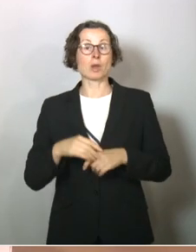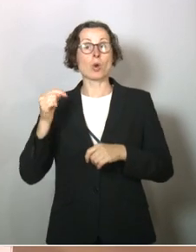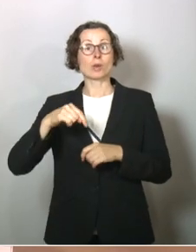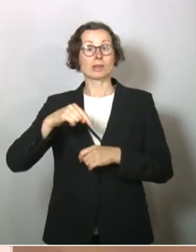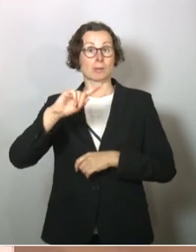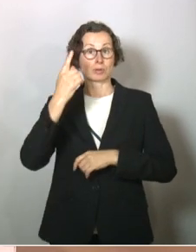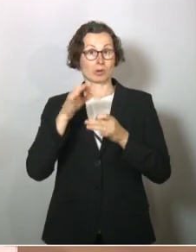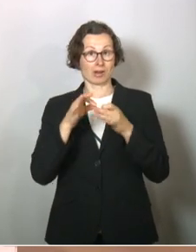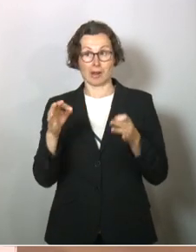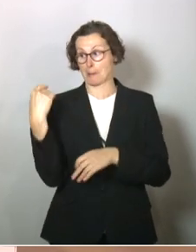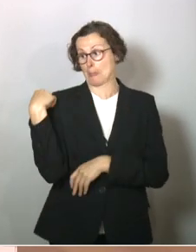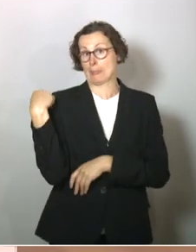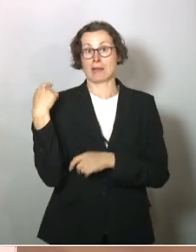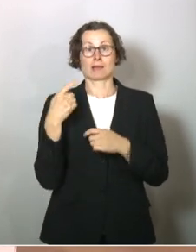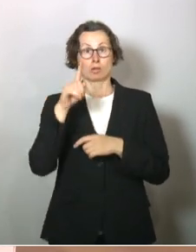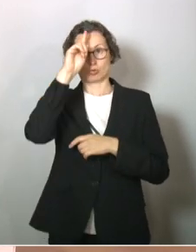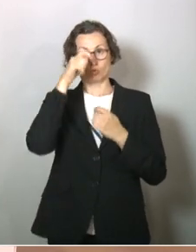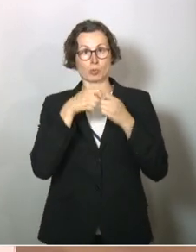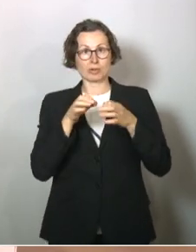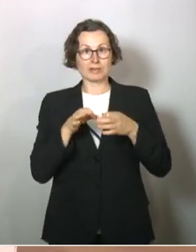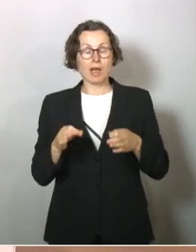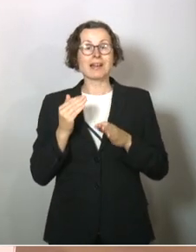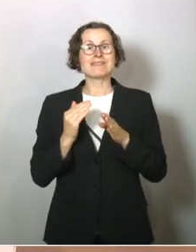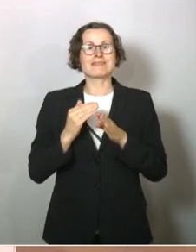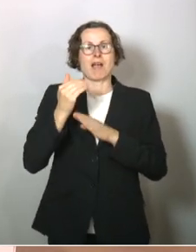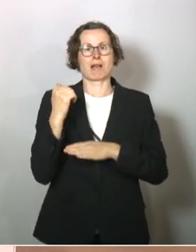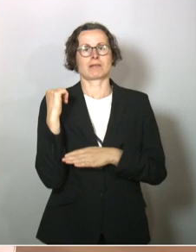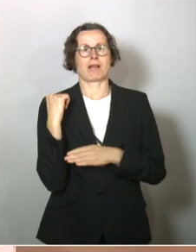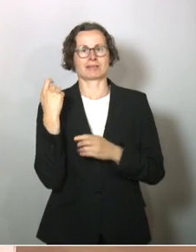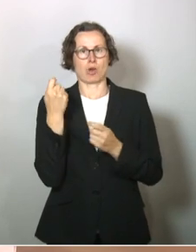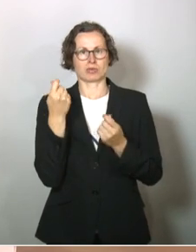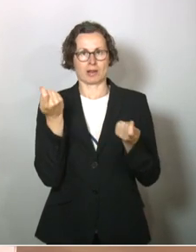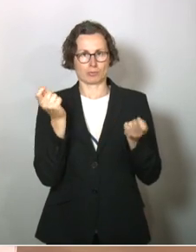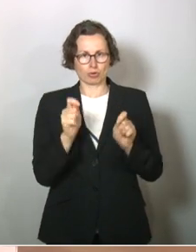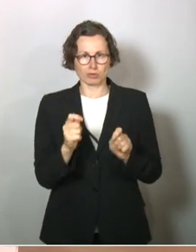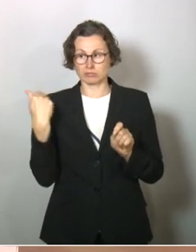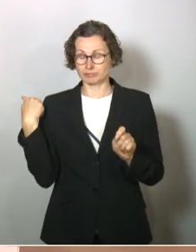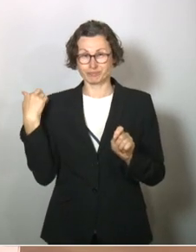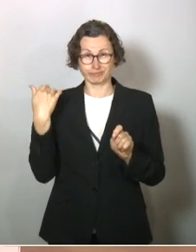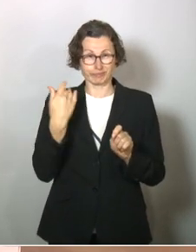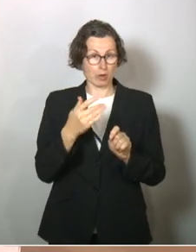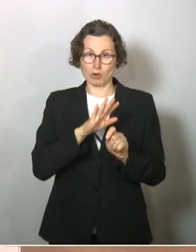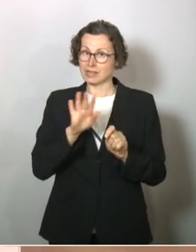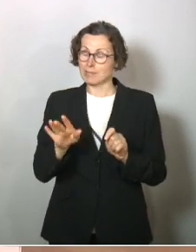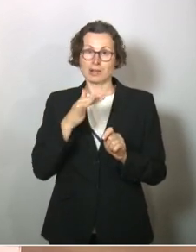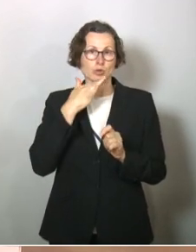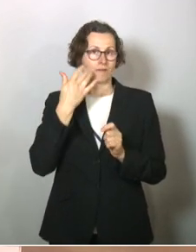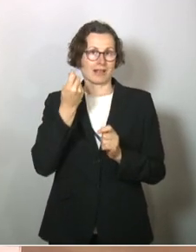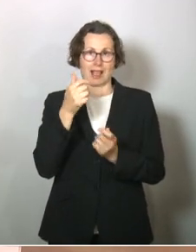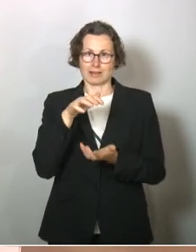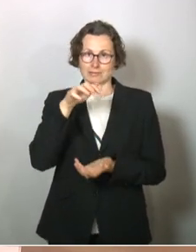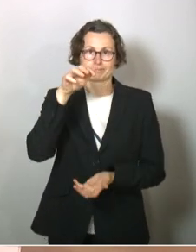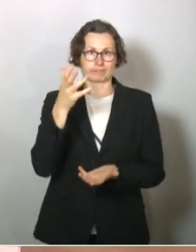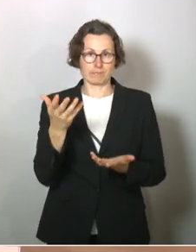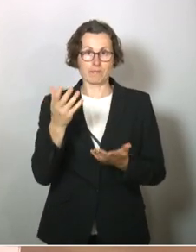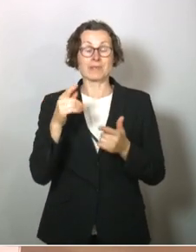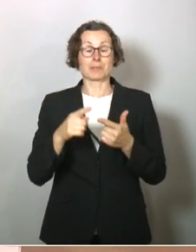heute. Wir haben eben im Deutschen Bundestag einen Nachtragshaushalt beschlossen, so groß wie noch nie ein Nachtragshaushalt war. Wir haben kurz